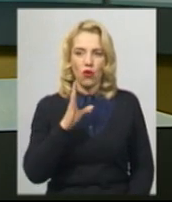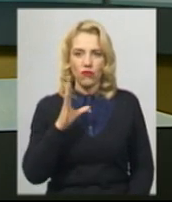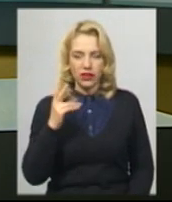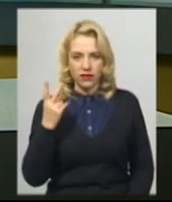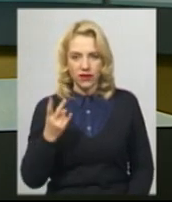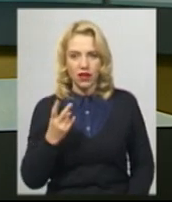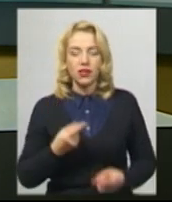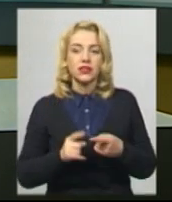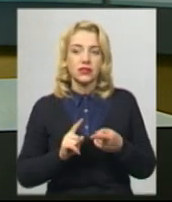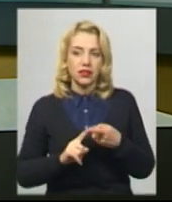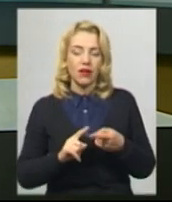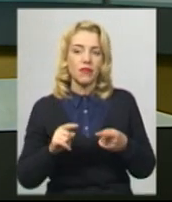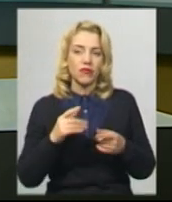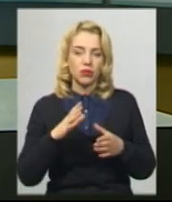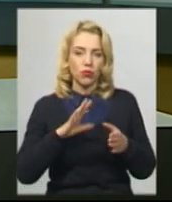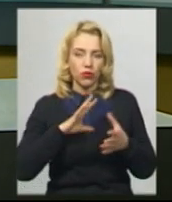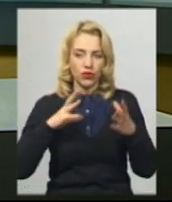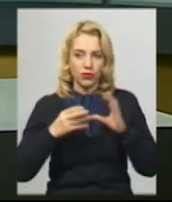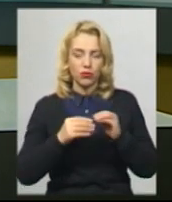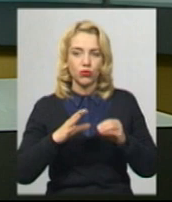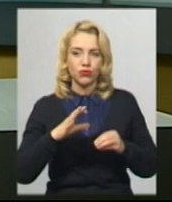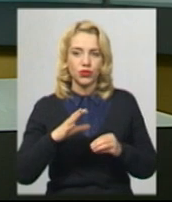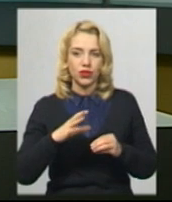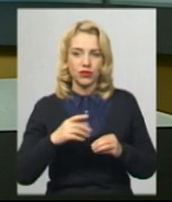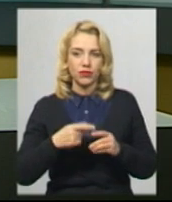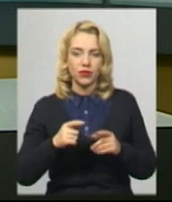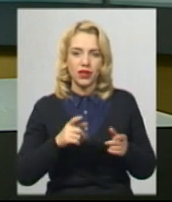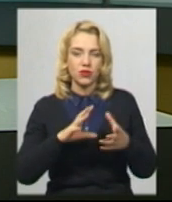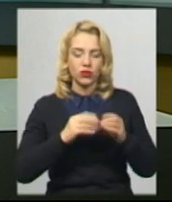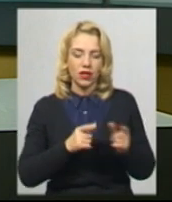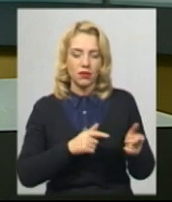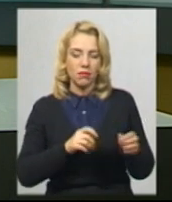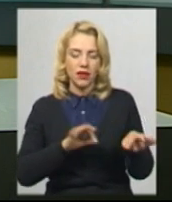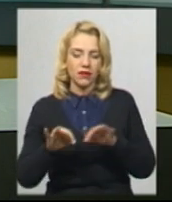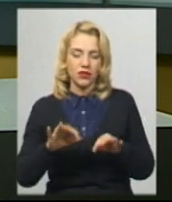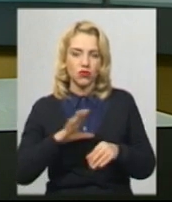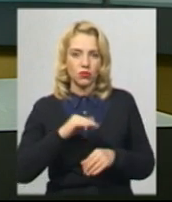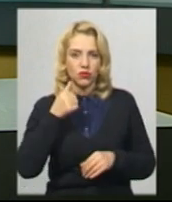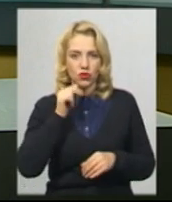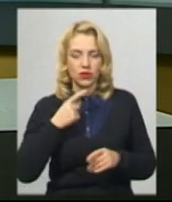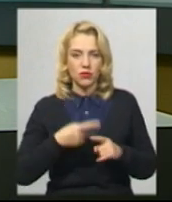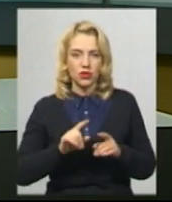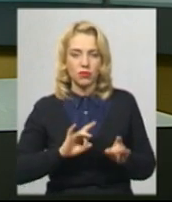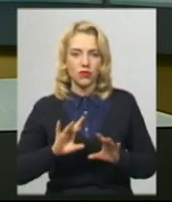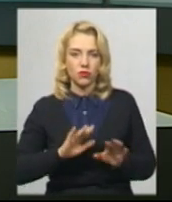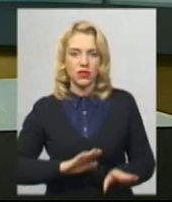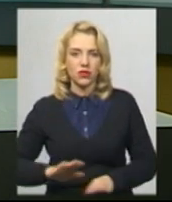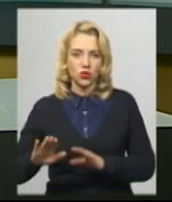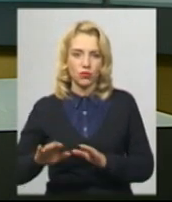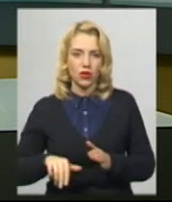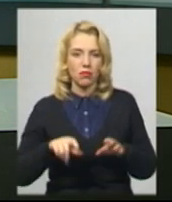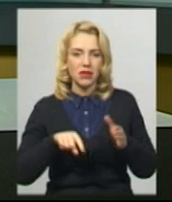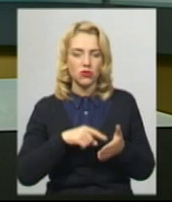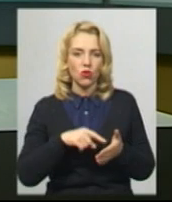конкурсу перевізників, що відбувся вчора в обласному центрі. Про це кореспонденту Суспільного повідомив заступник Хмельницького міського голови Андрій